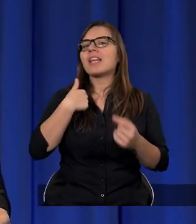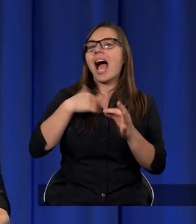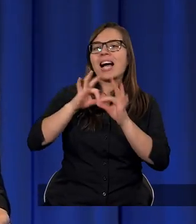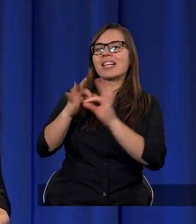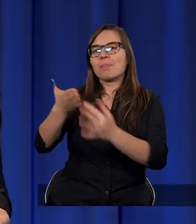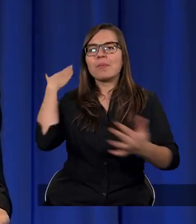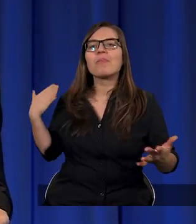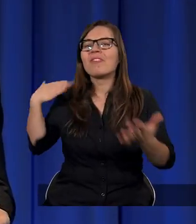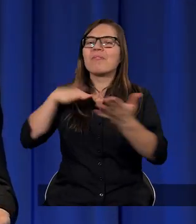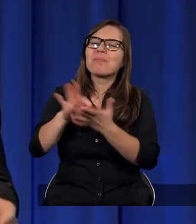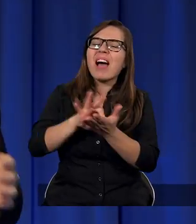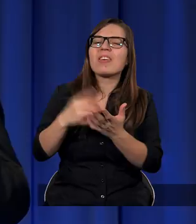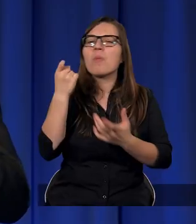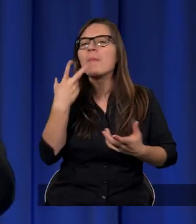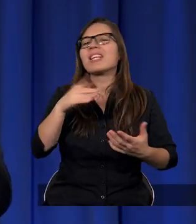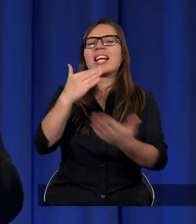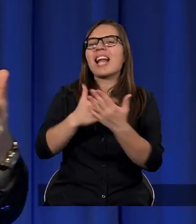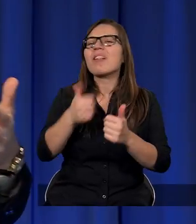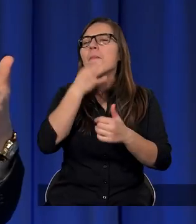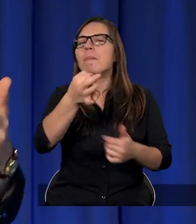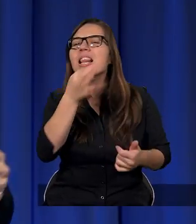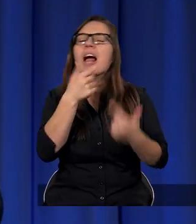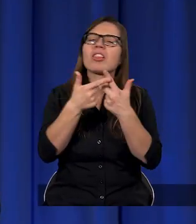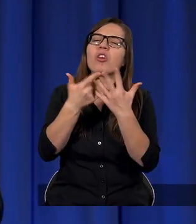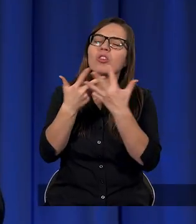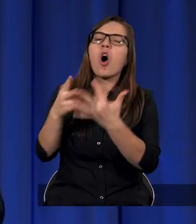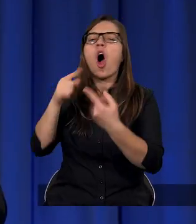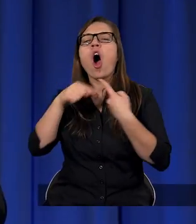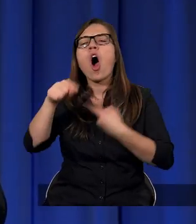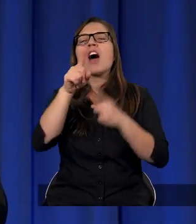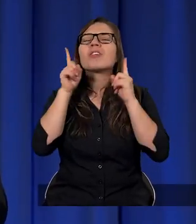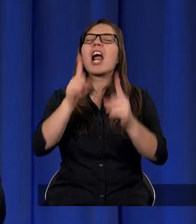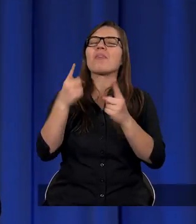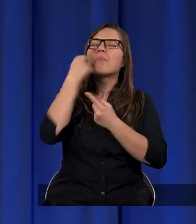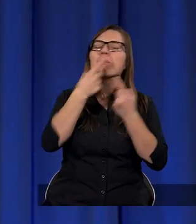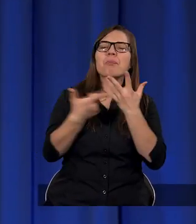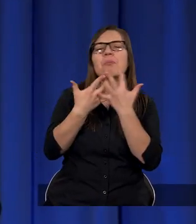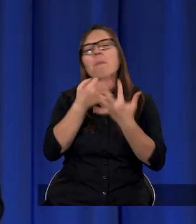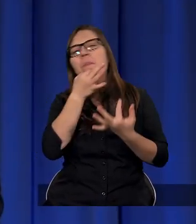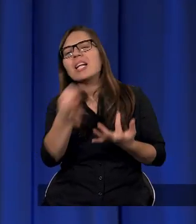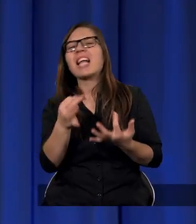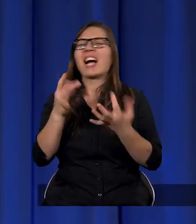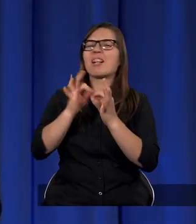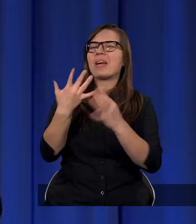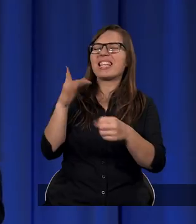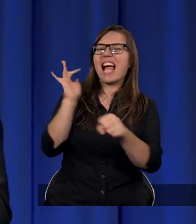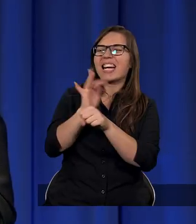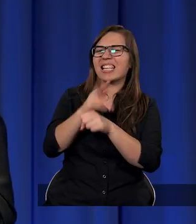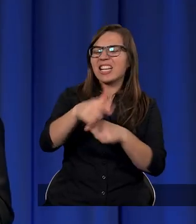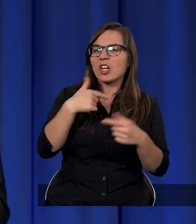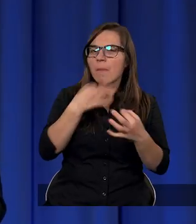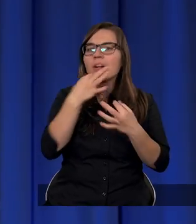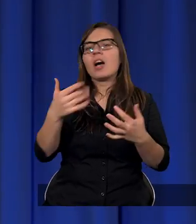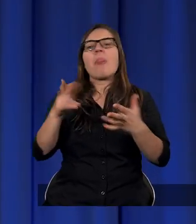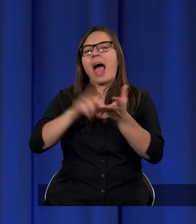w pewnym momencie zadawać pytań odnośnie właśnie tej otaczającej mnie rzeczywistości, gdybym nie zaczął myśleć krytycznie, nie byłbym